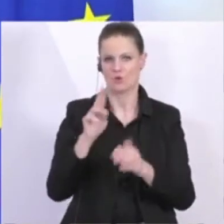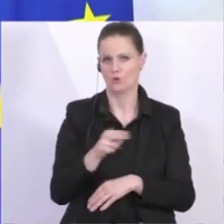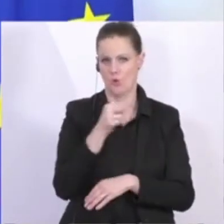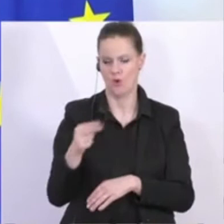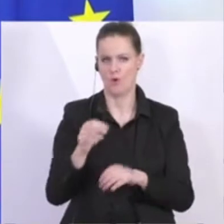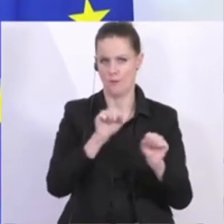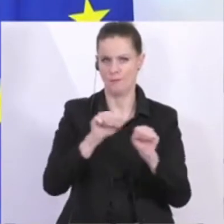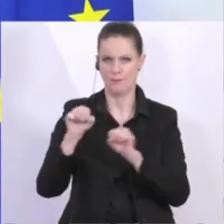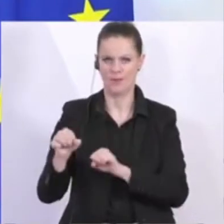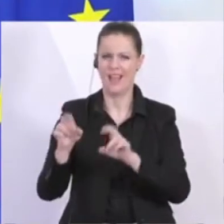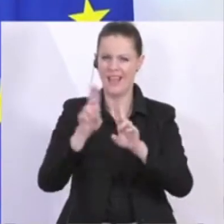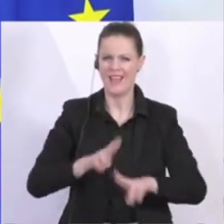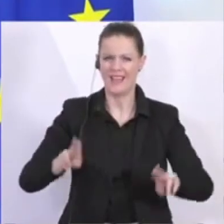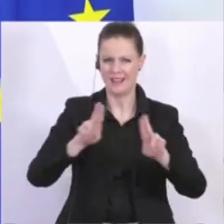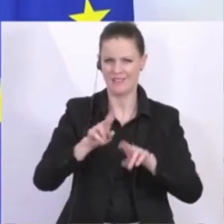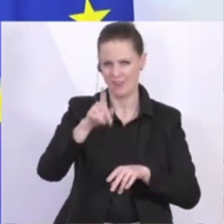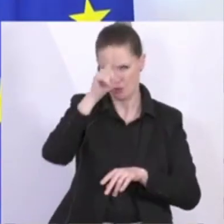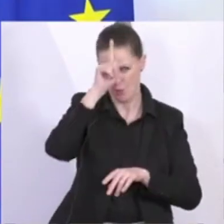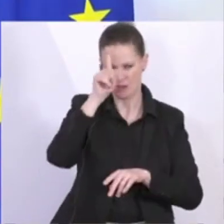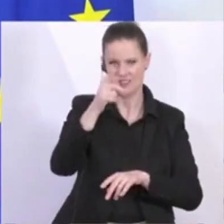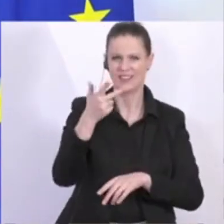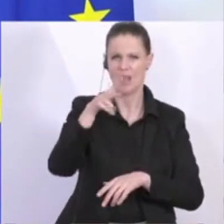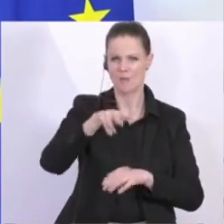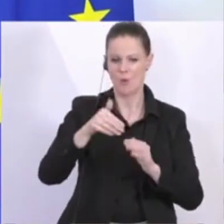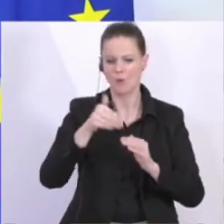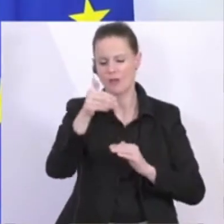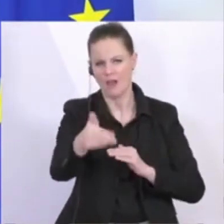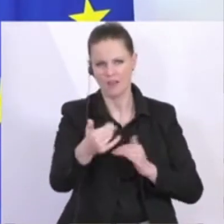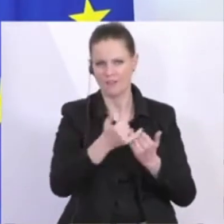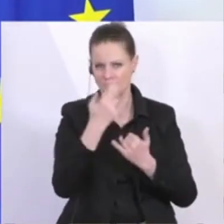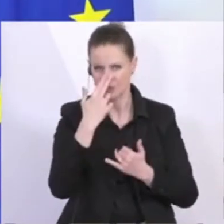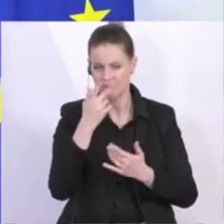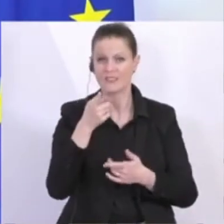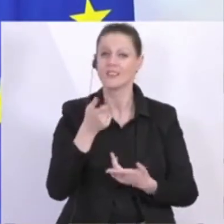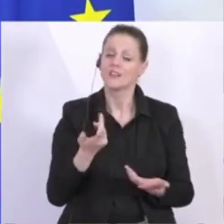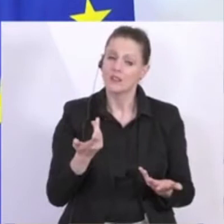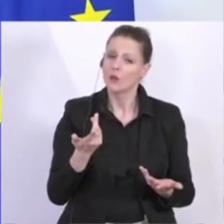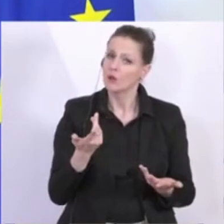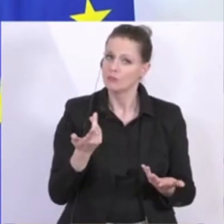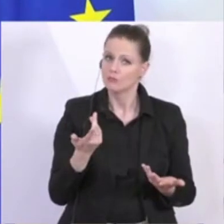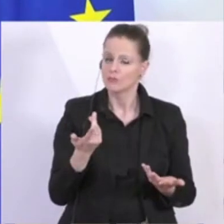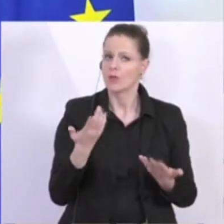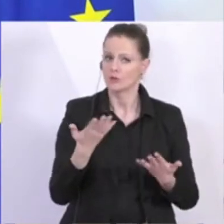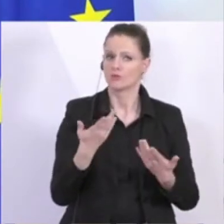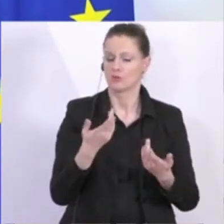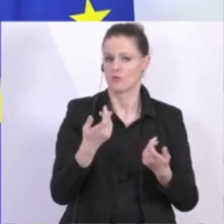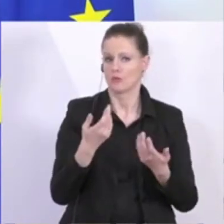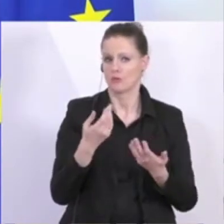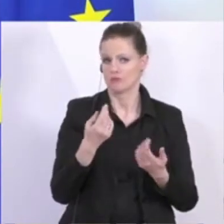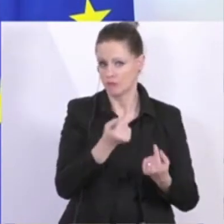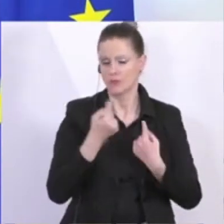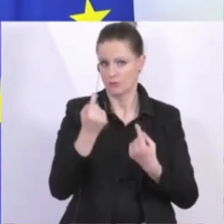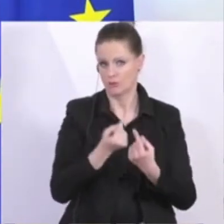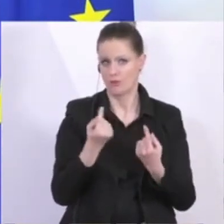wie in der Bundesrepublik mit dieser Drei-Monats-Perspektive. Und das wird sich daran bemessen, wie